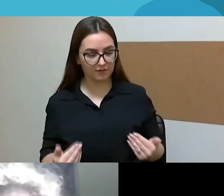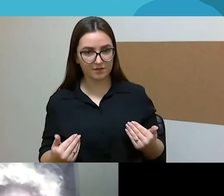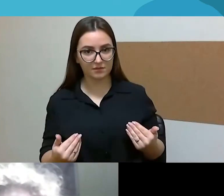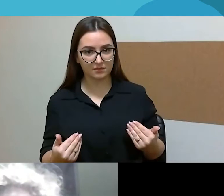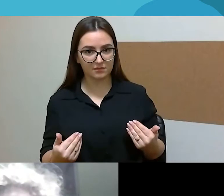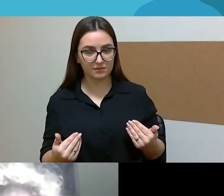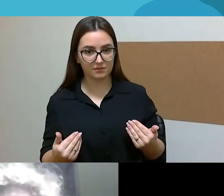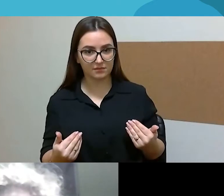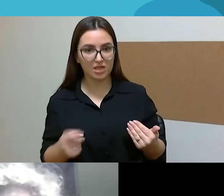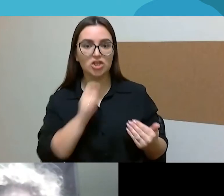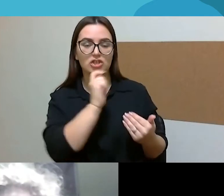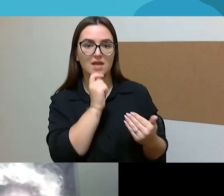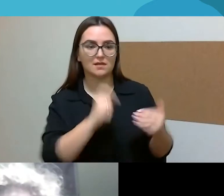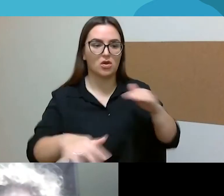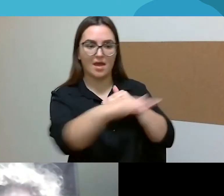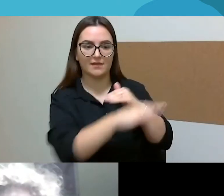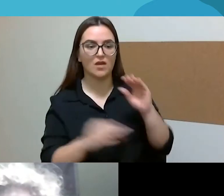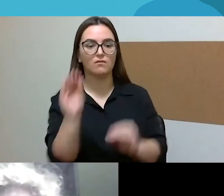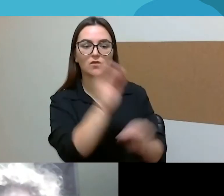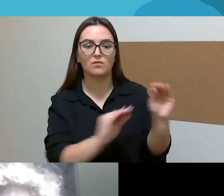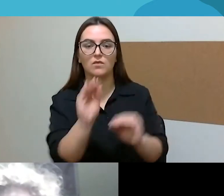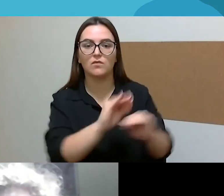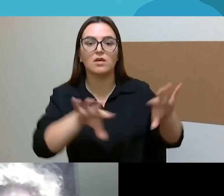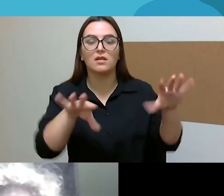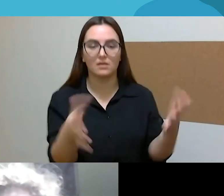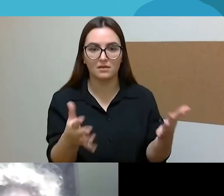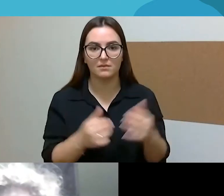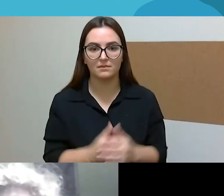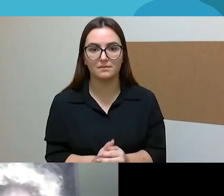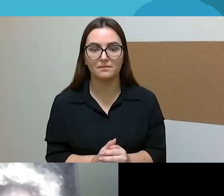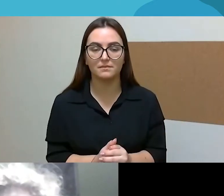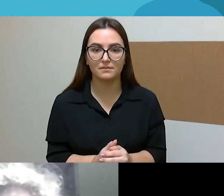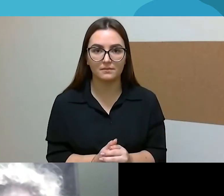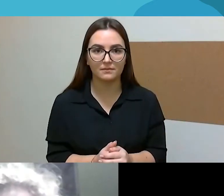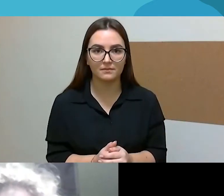su žiniasklaidos pagalba viešojo į mūsų erdvėje.